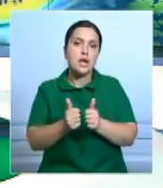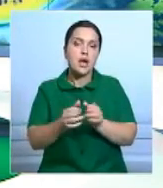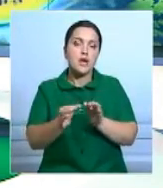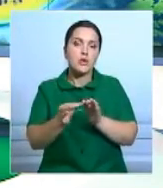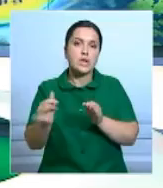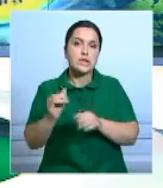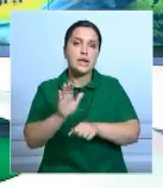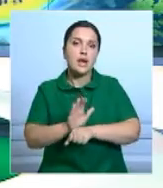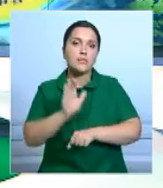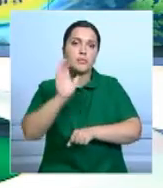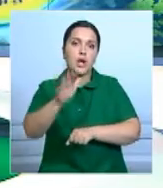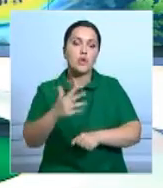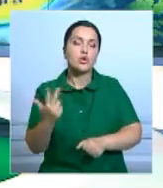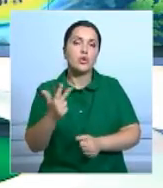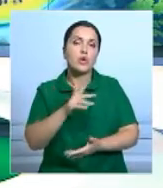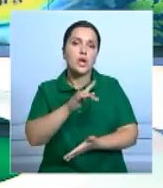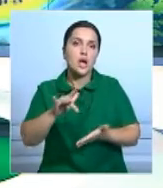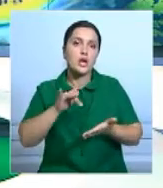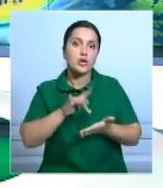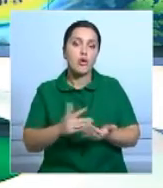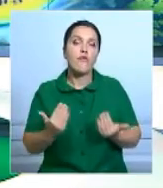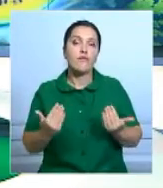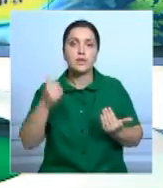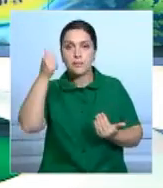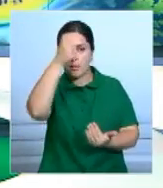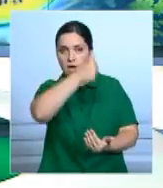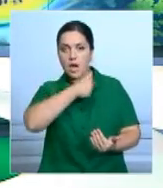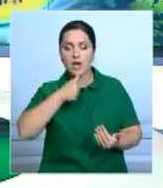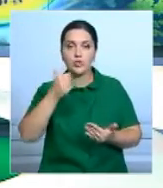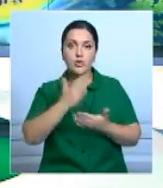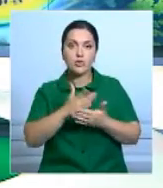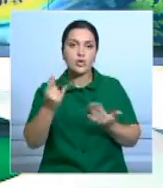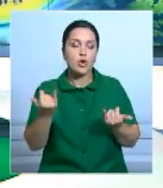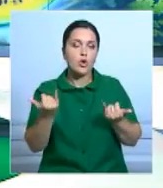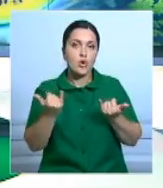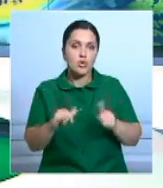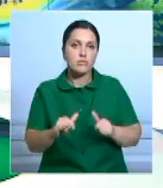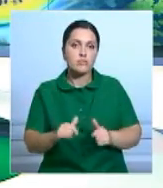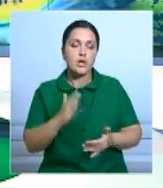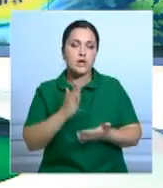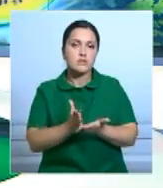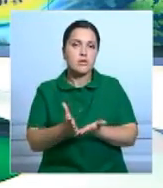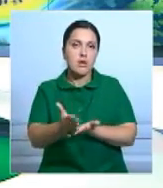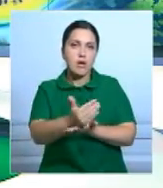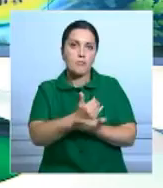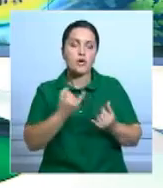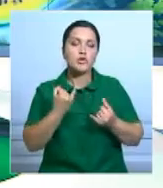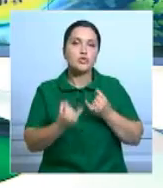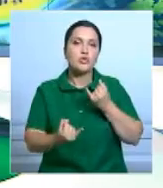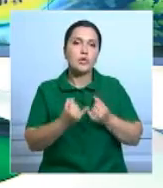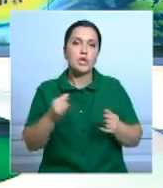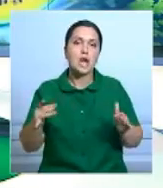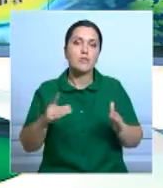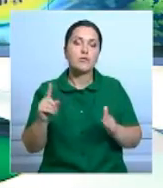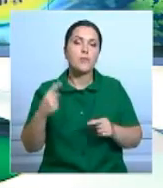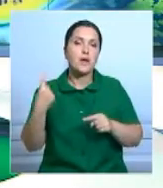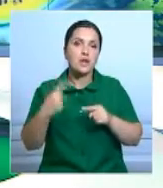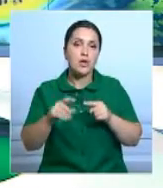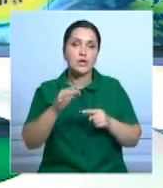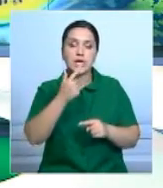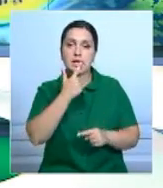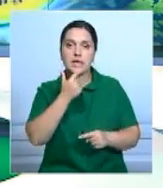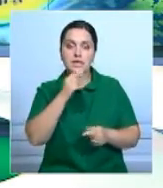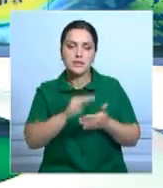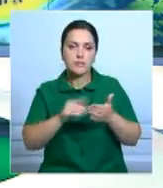районы и отправляют на рынки трех городов. В этом году местные поливоды удивляют хорошим урожаем и желтыми арбузами. Чем они отличаются от красных,